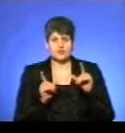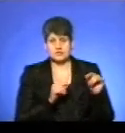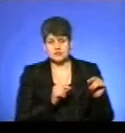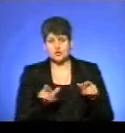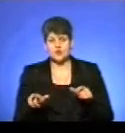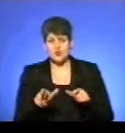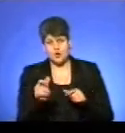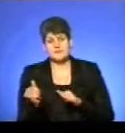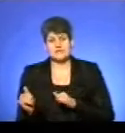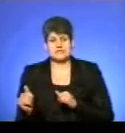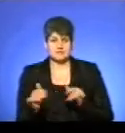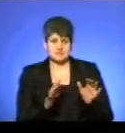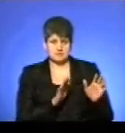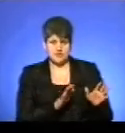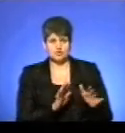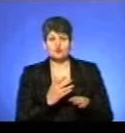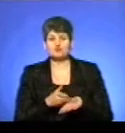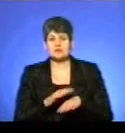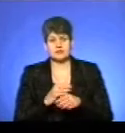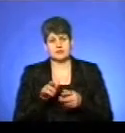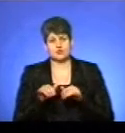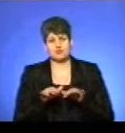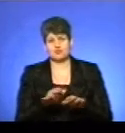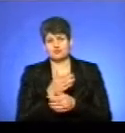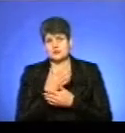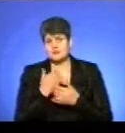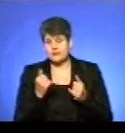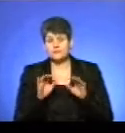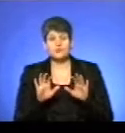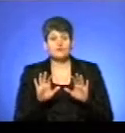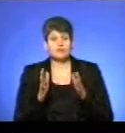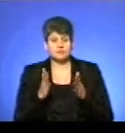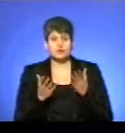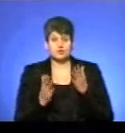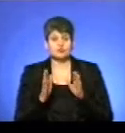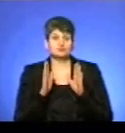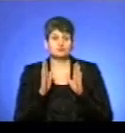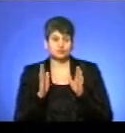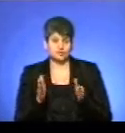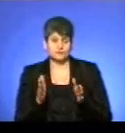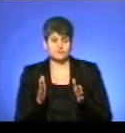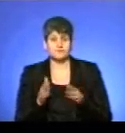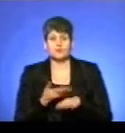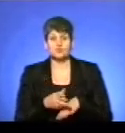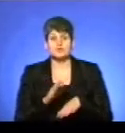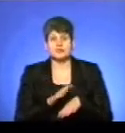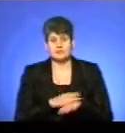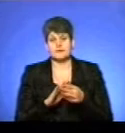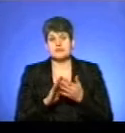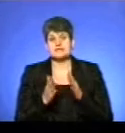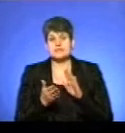забезпечено, ускладнень руху немає. В випадку, якщо будуть якісь ускладнення